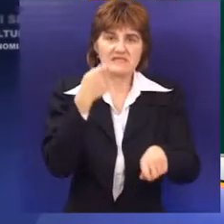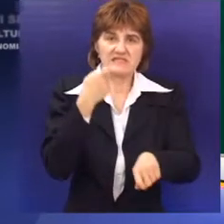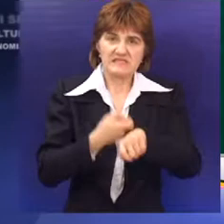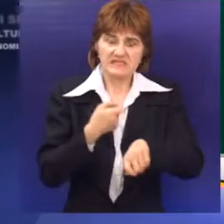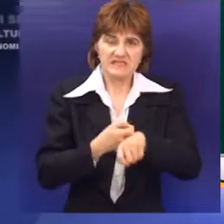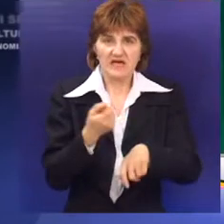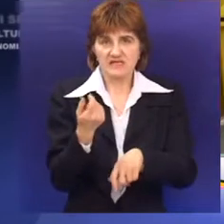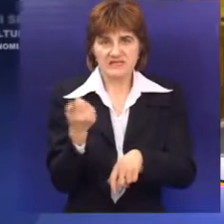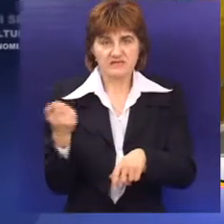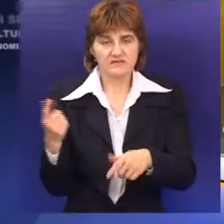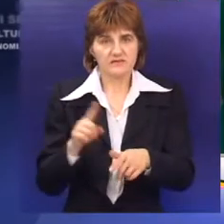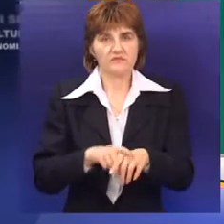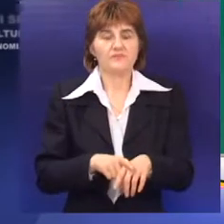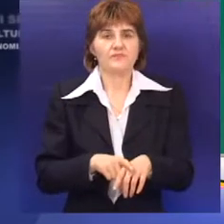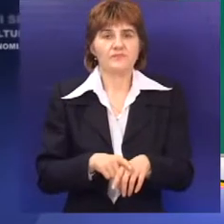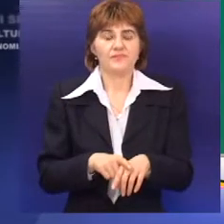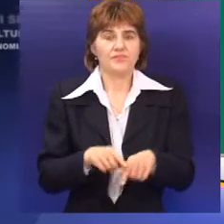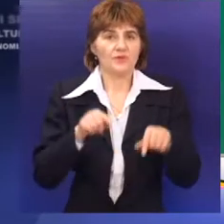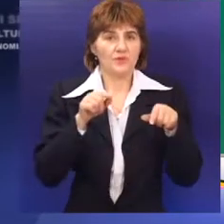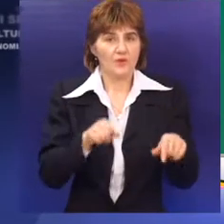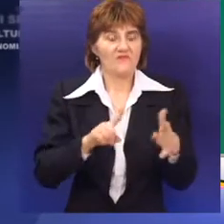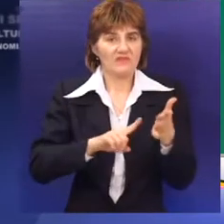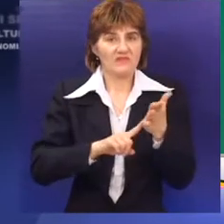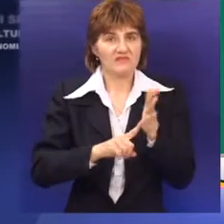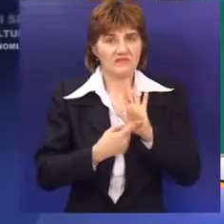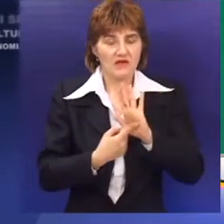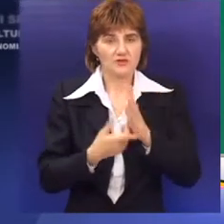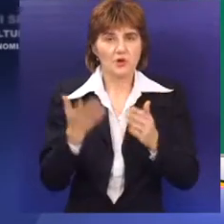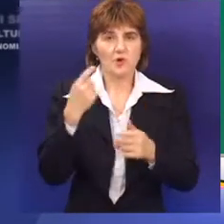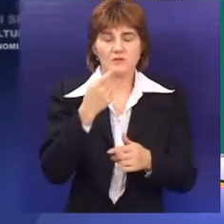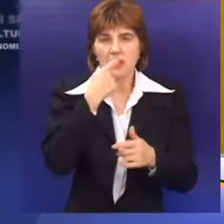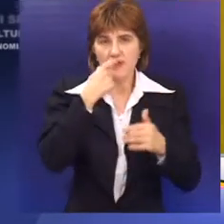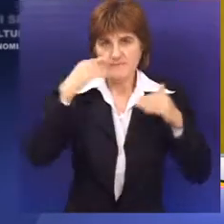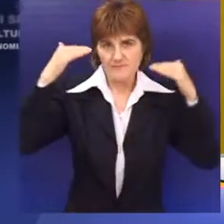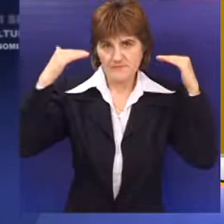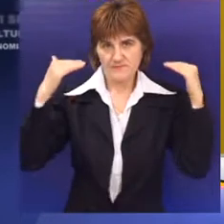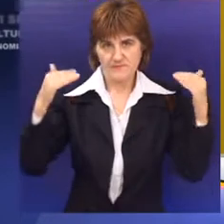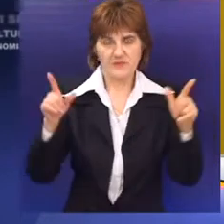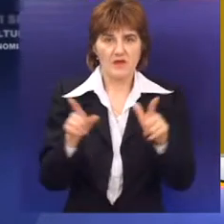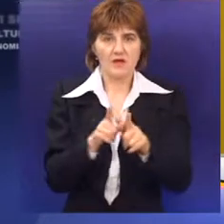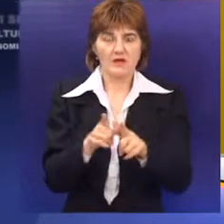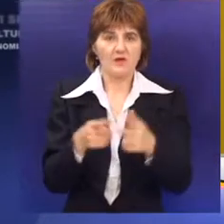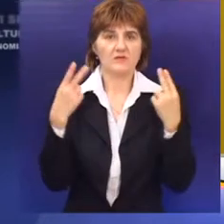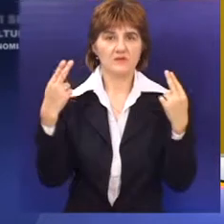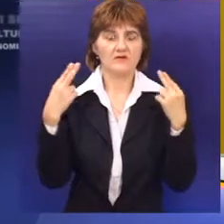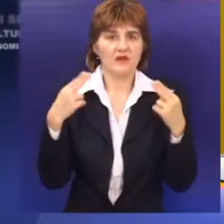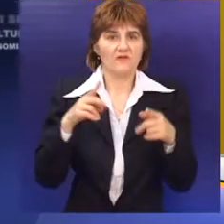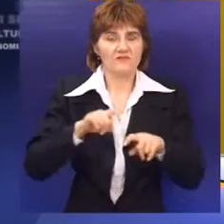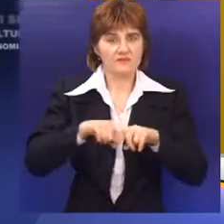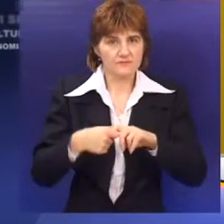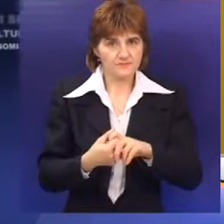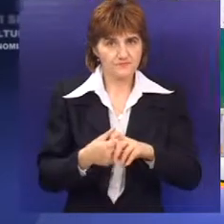stakla, metala i sitnog elektronskog otpada. Eko tačke su sačenjene od metalne konstrukcije tipa mobilne nadstrešnice,